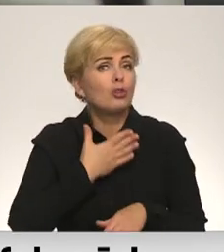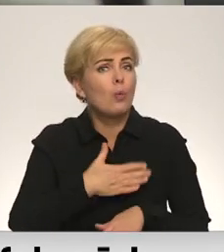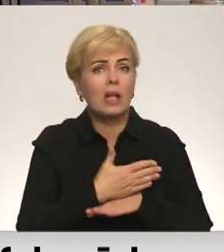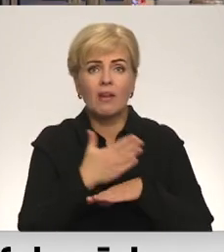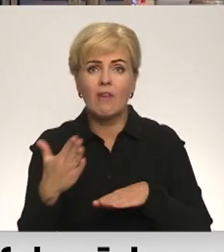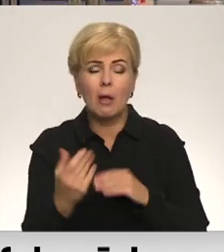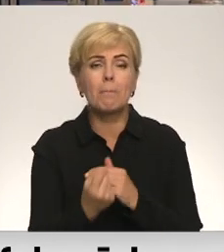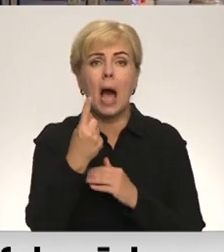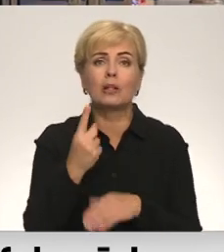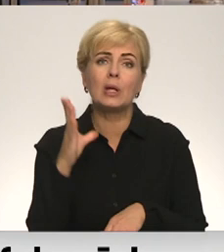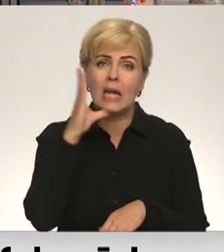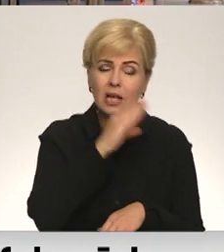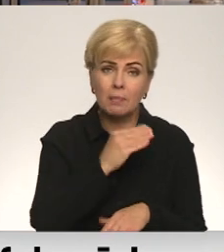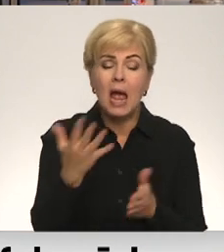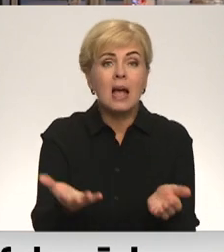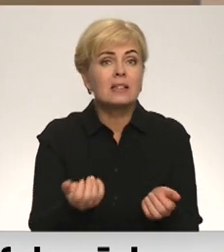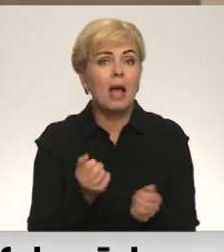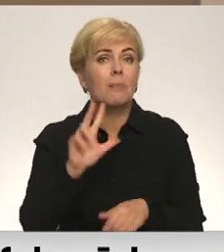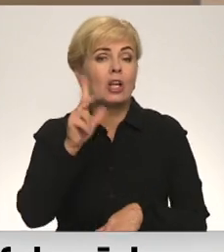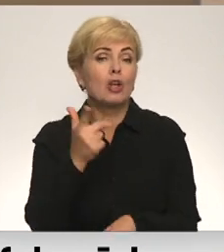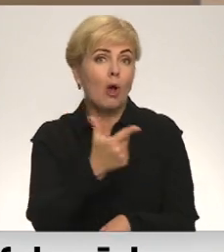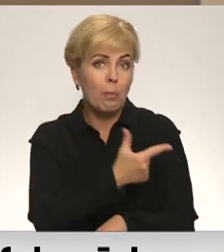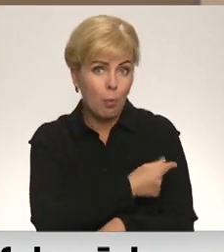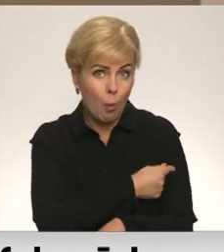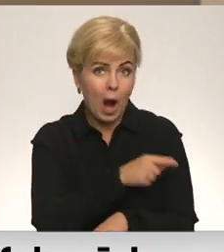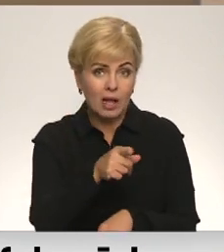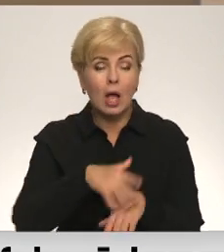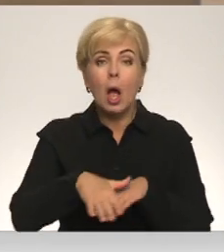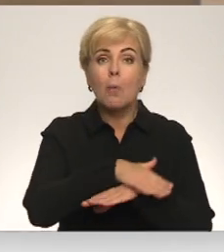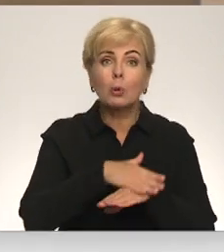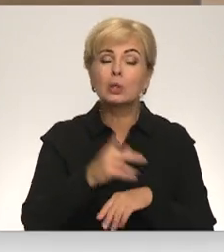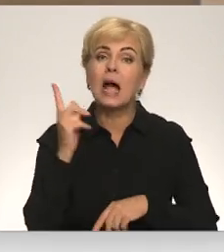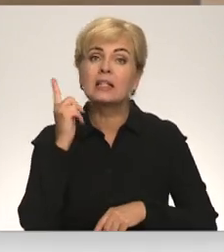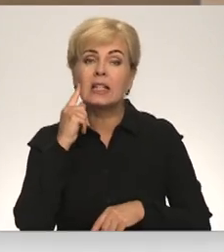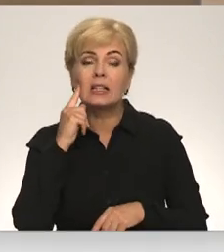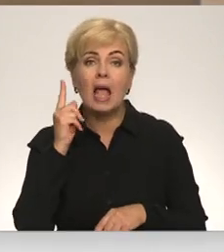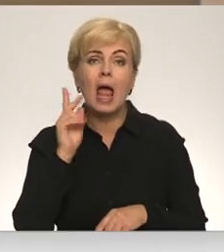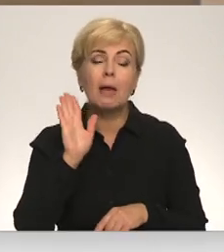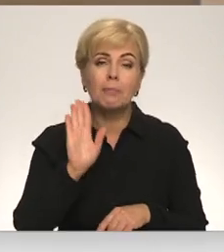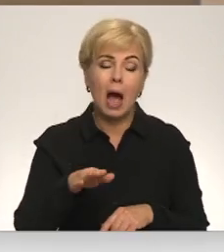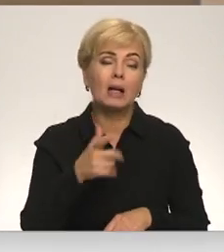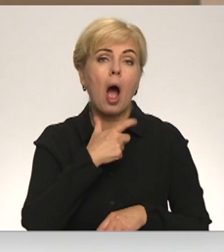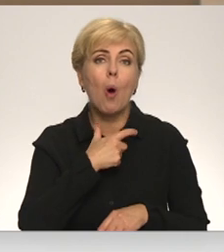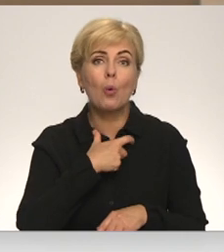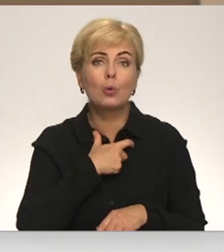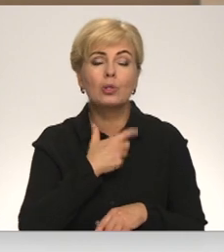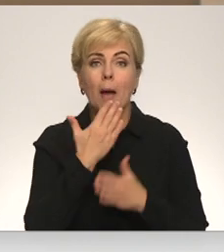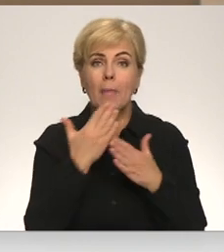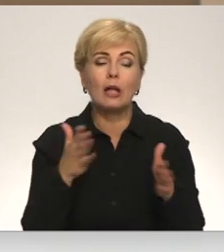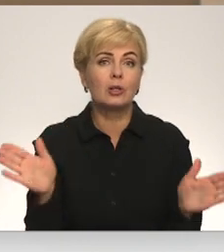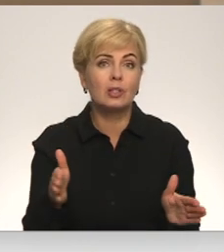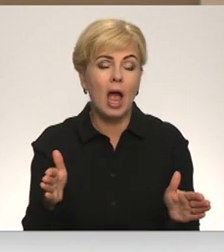parādījās iespējas saņemt trešo poti. Publiski izskanēja jautājums pēdējā augusta sēdē par